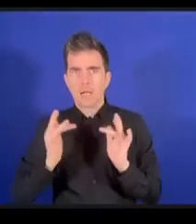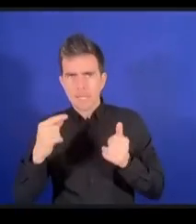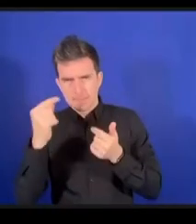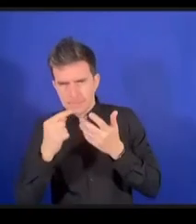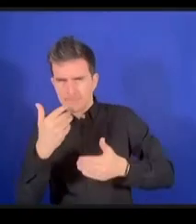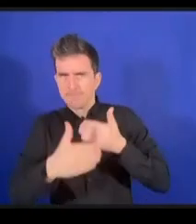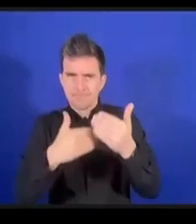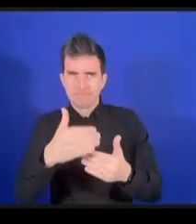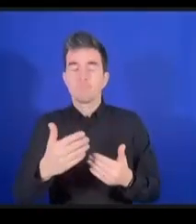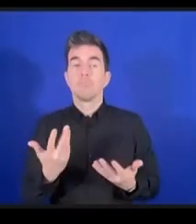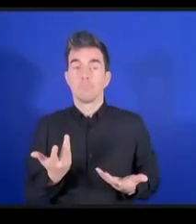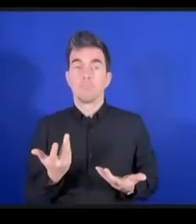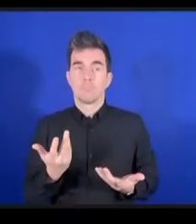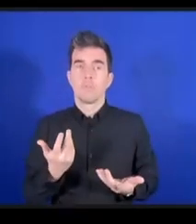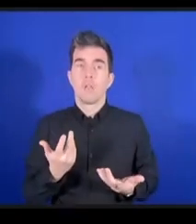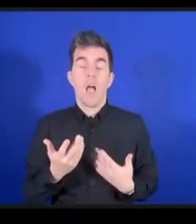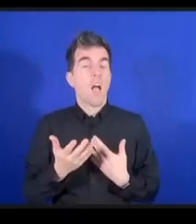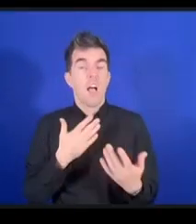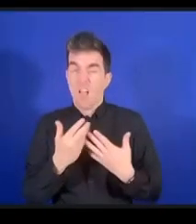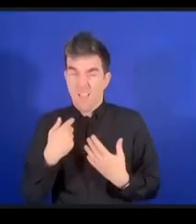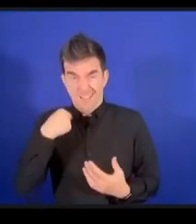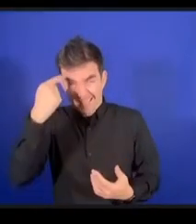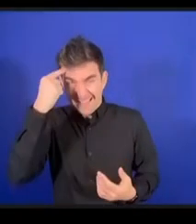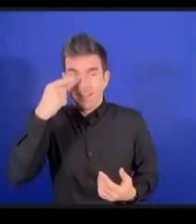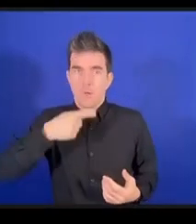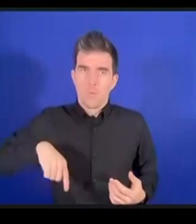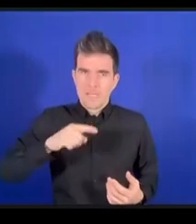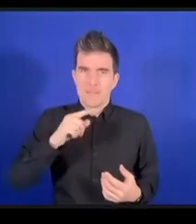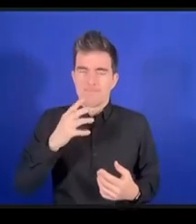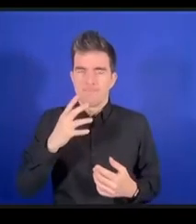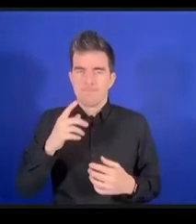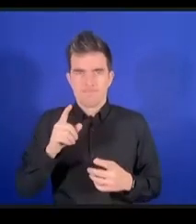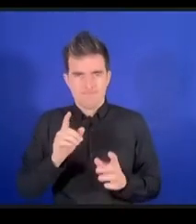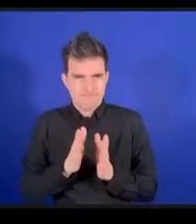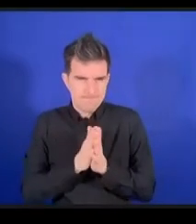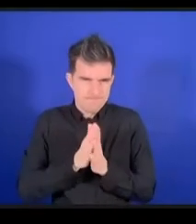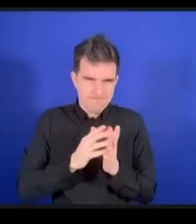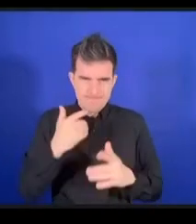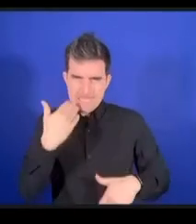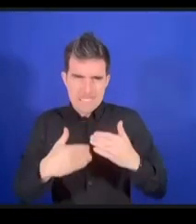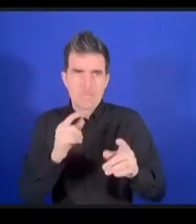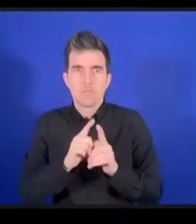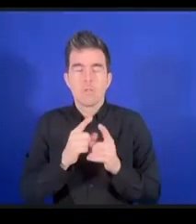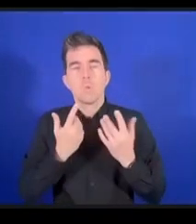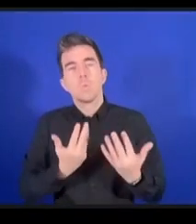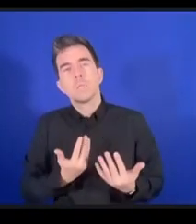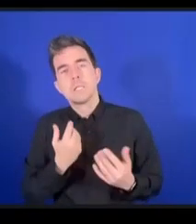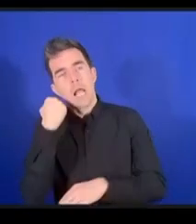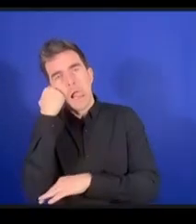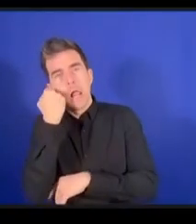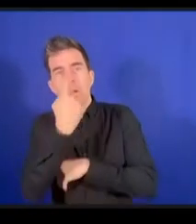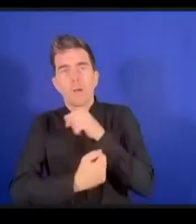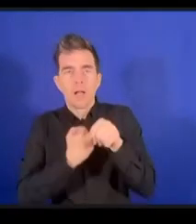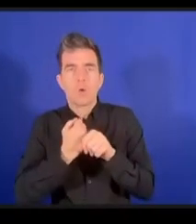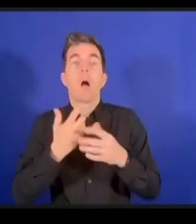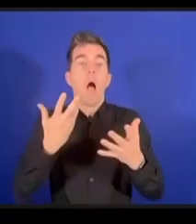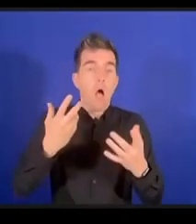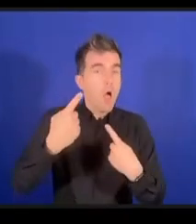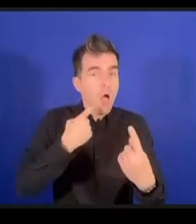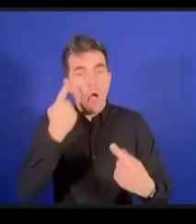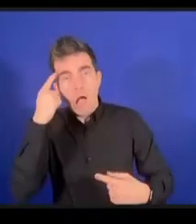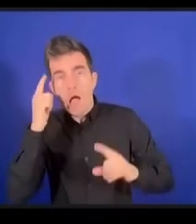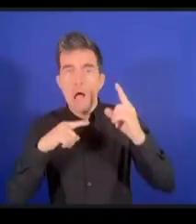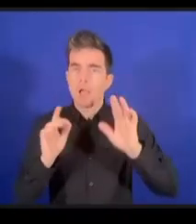que d'attendre un an pour parler de l'impact il faut se mettre au travail dès à présent merci beaucoup